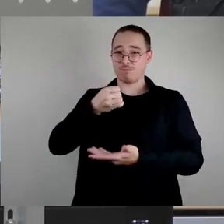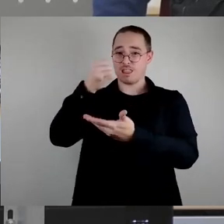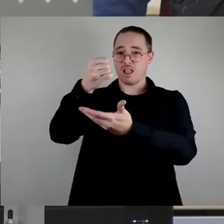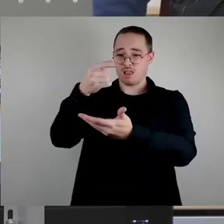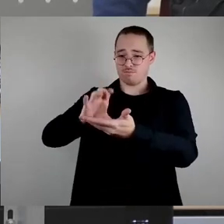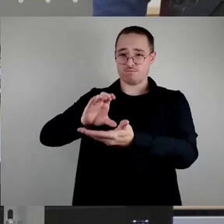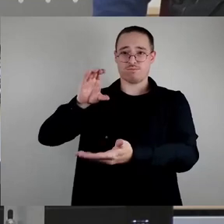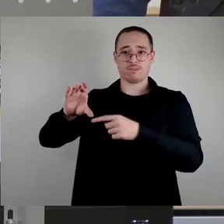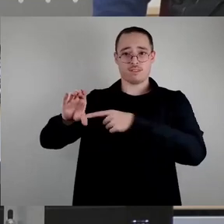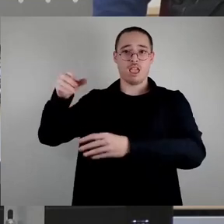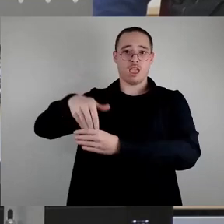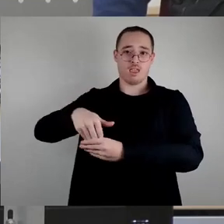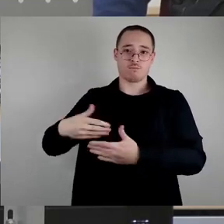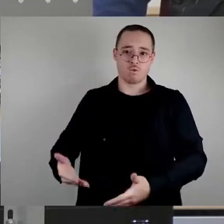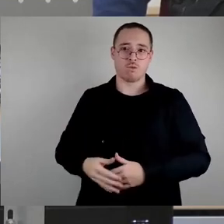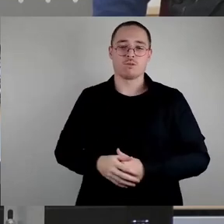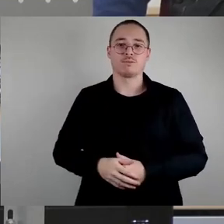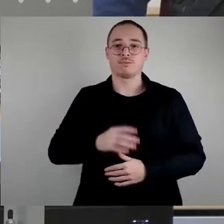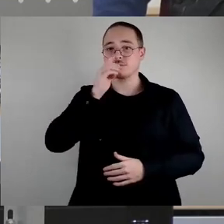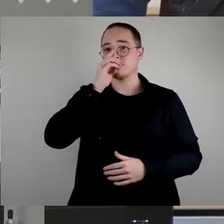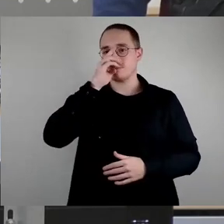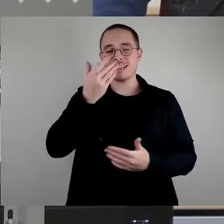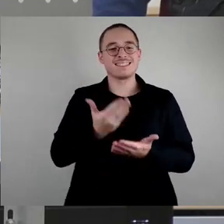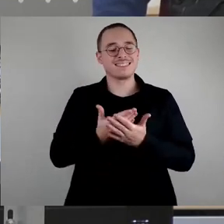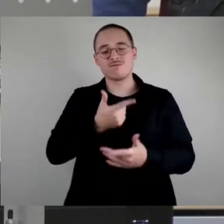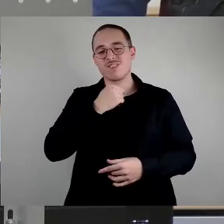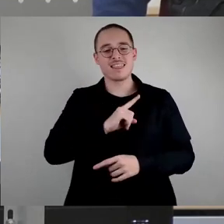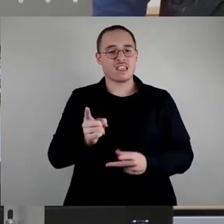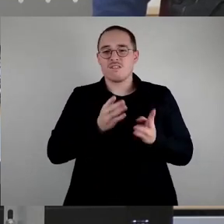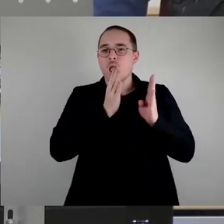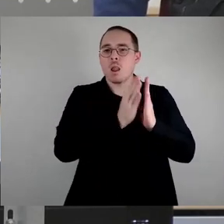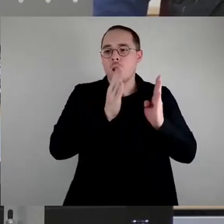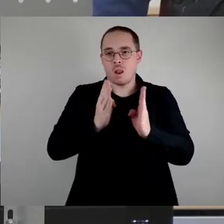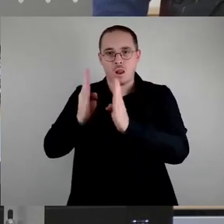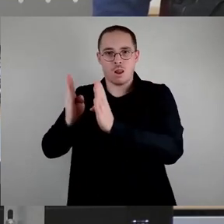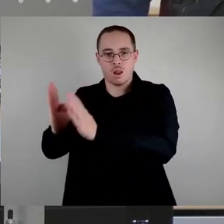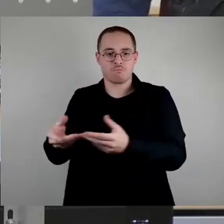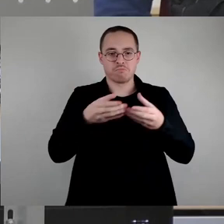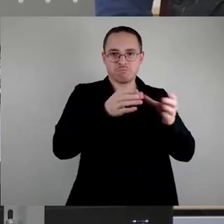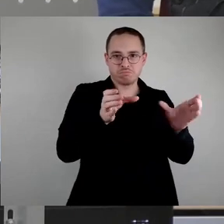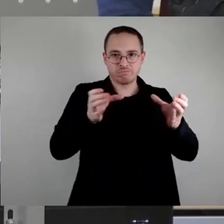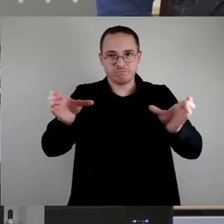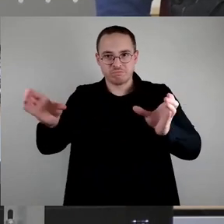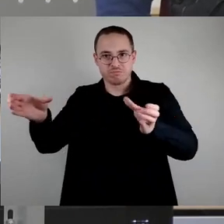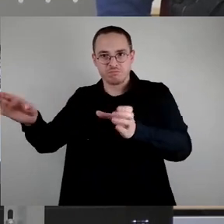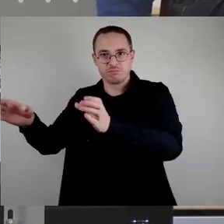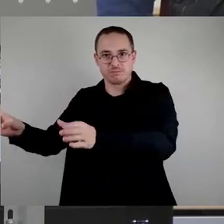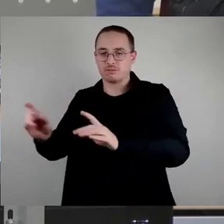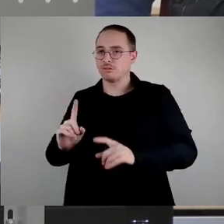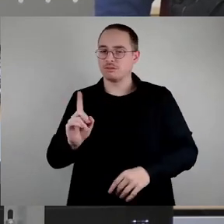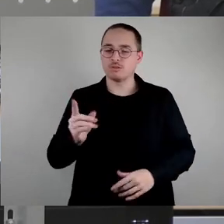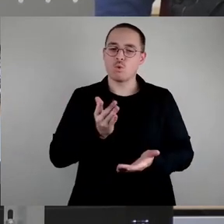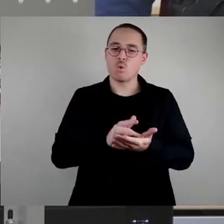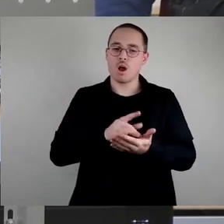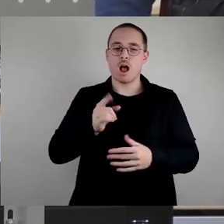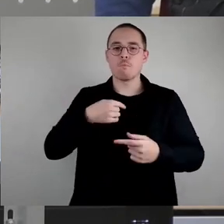unterteilen, sondern sich wirklich auch die Prozesse in den Stadtbezirken anzuschauen, weil das ist eine Erfolgsgeschichte und das hat vor Ort viele Dinge möglich gemacht,